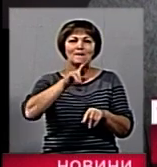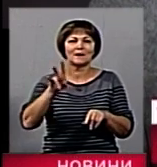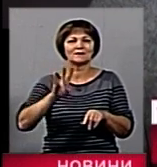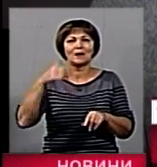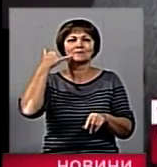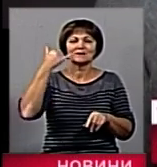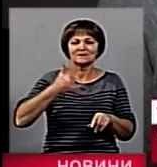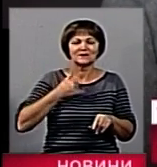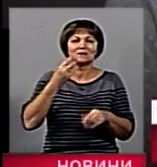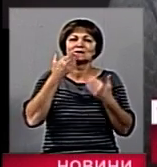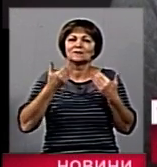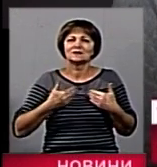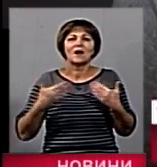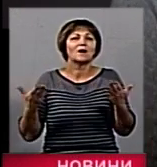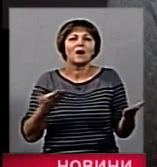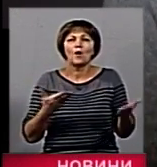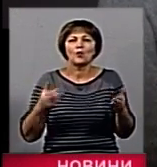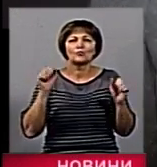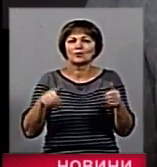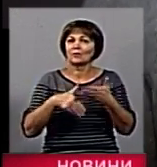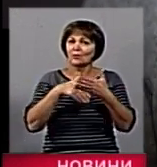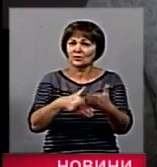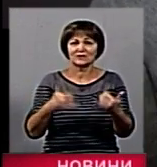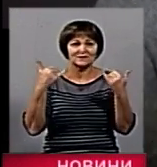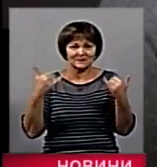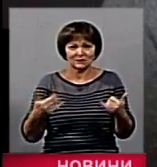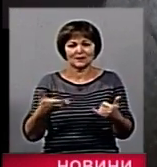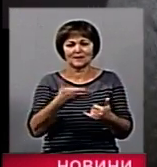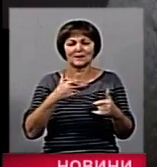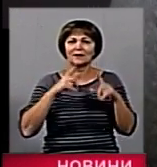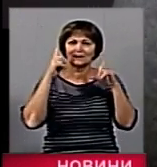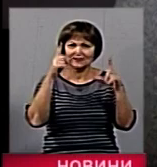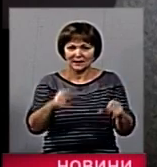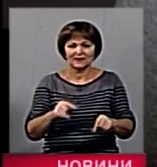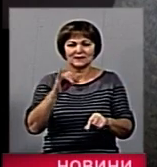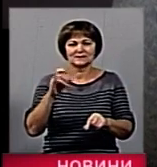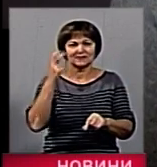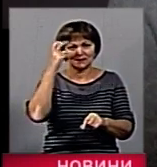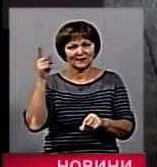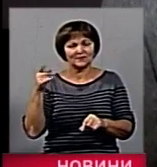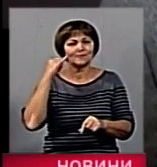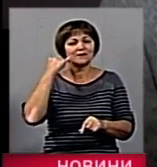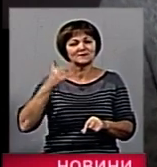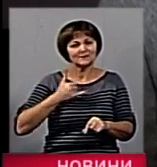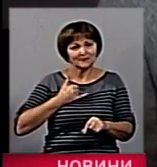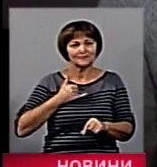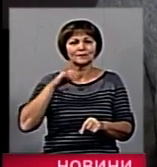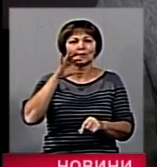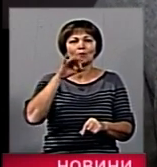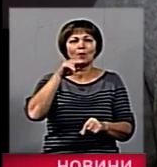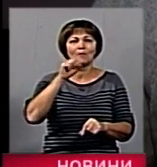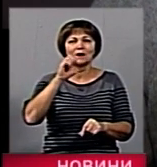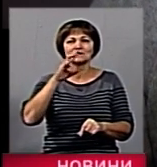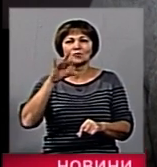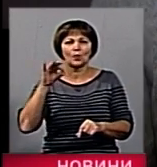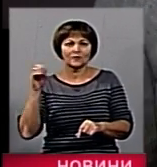дзвонили і не запросили, чим можна допомогти. Сьогодні ми їхали до вам з Києва, мені дзвонила дівочка і сказала, попасна АТО, кому